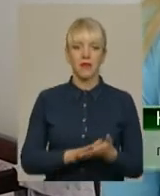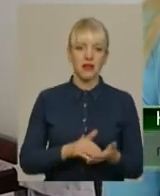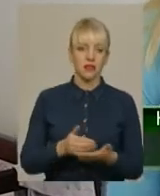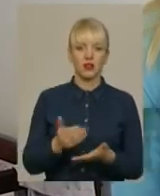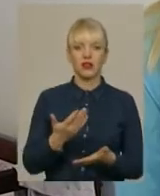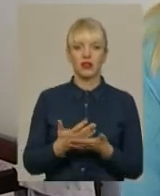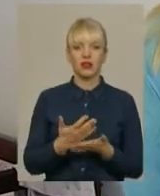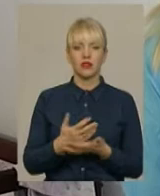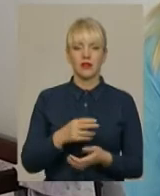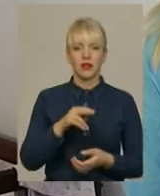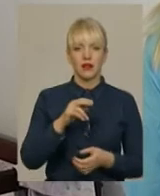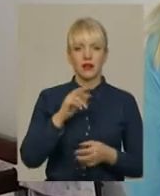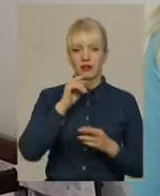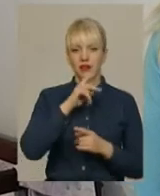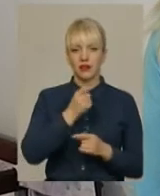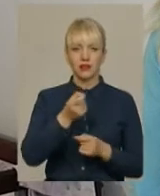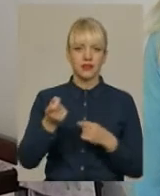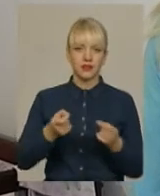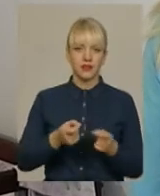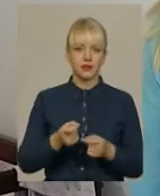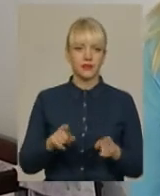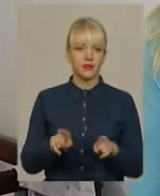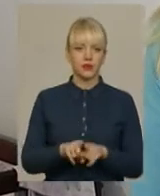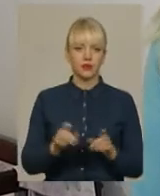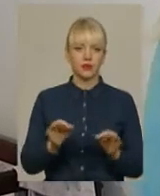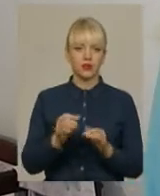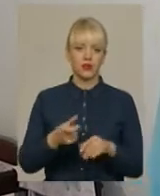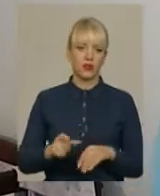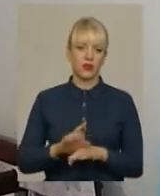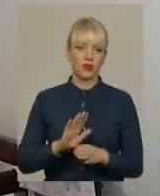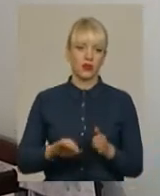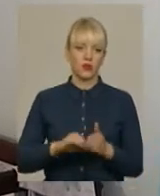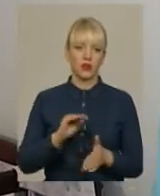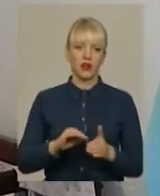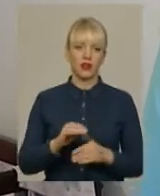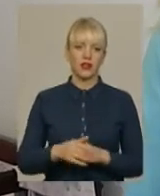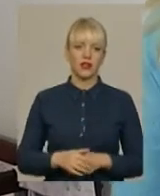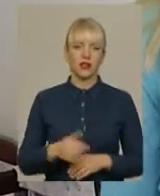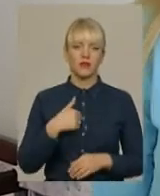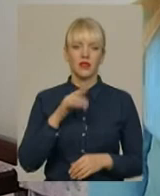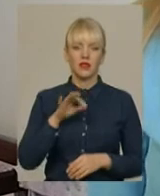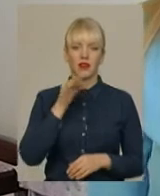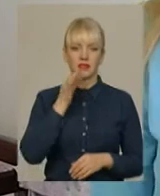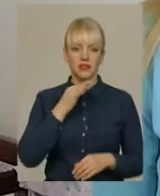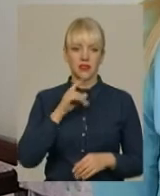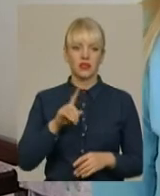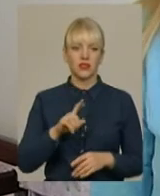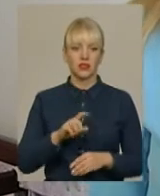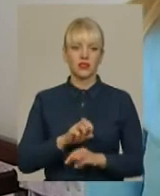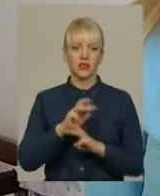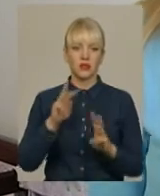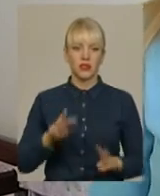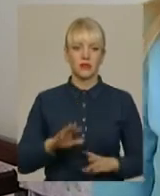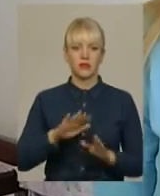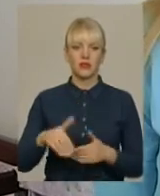Масло, перекисводню. Нічого не купила більше. Мені як сказали, що обезпечення. Після